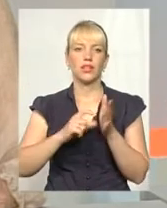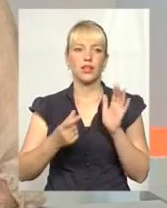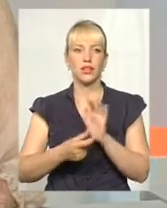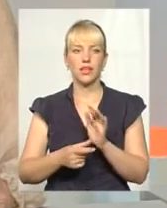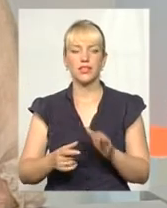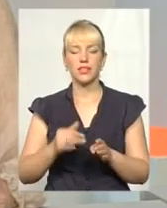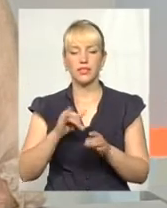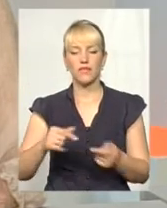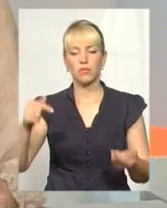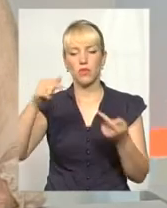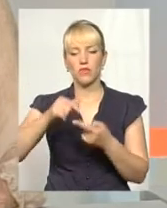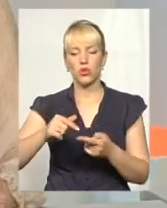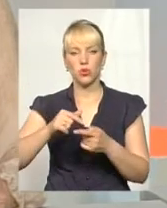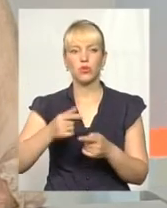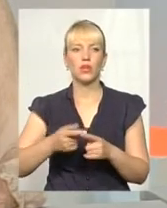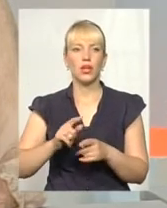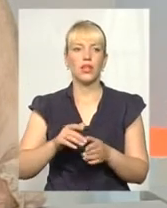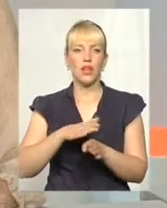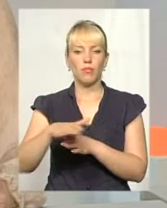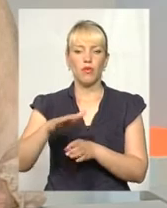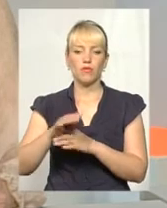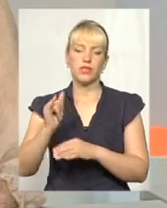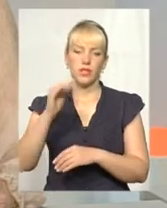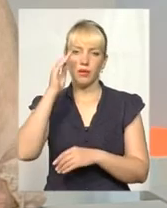наповнюваності, і таким чином ми будемо пропонувати батькам